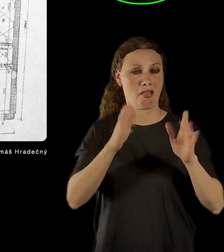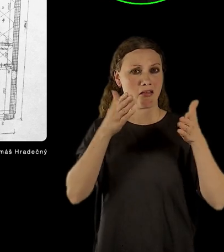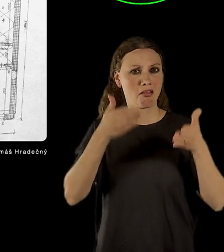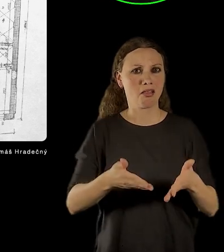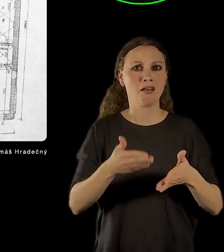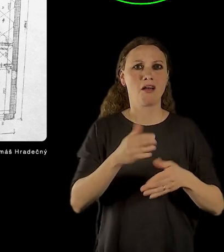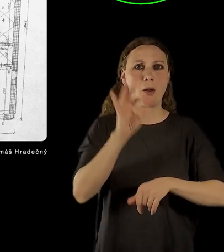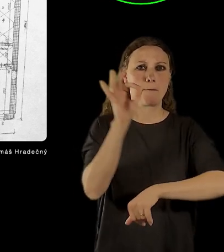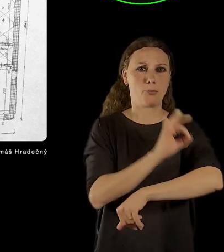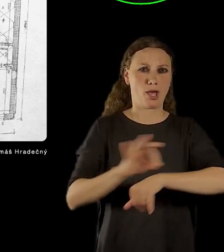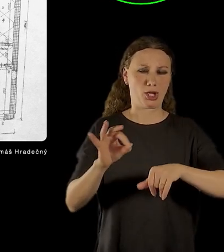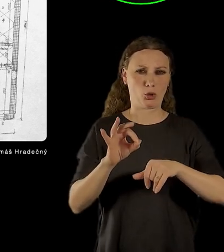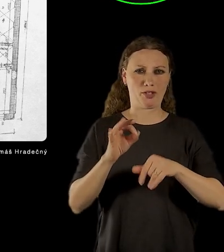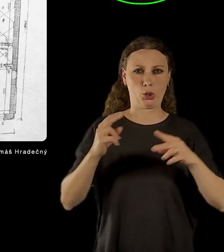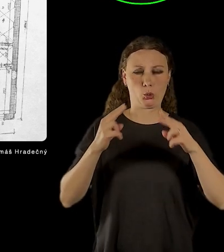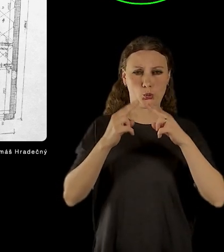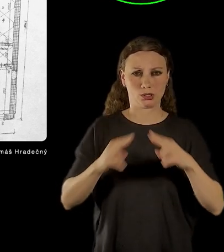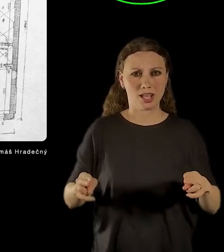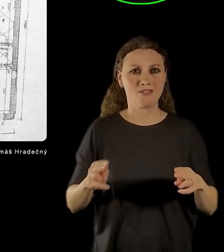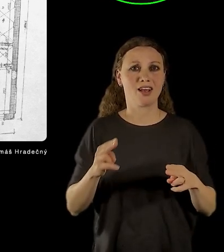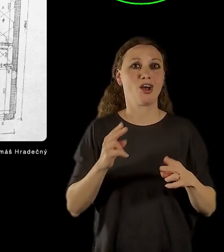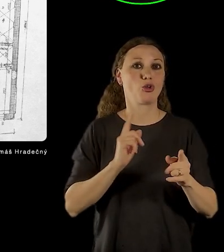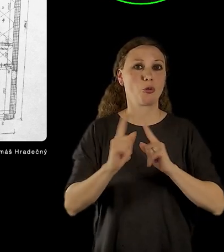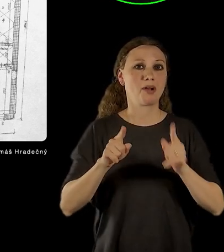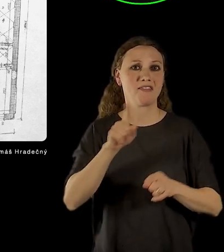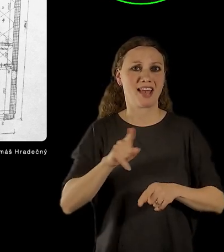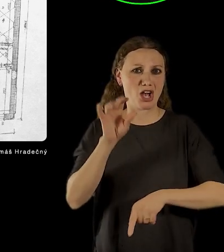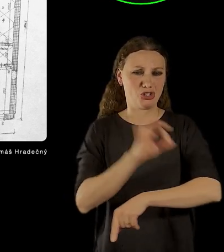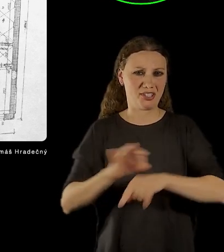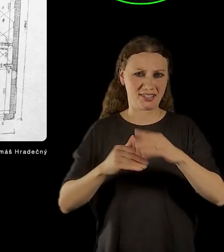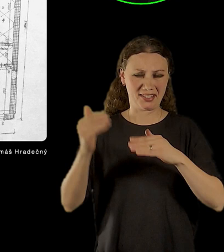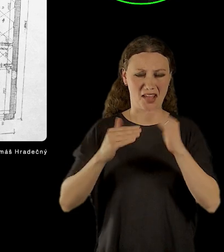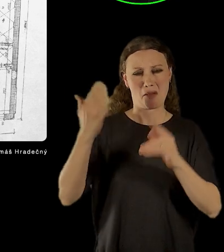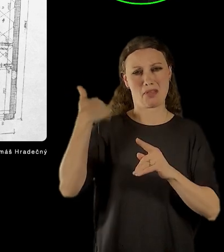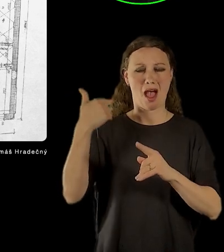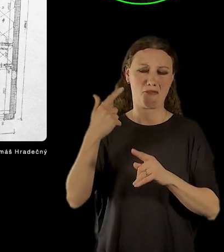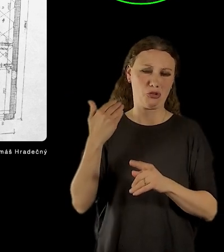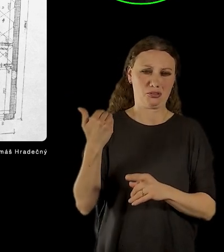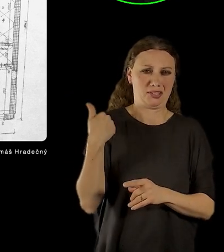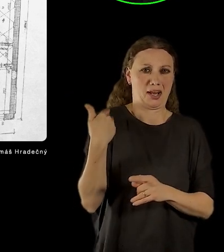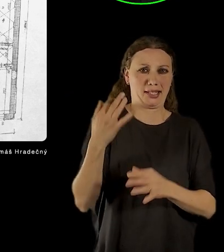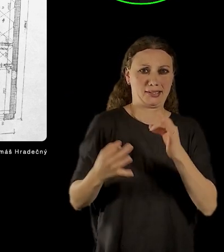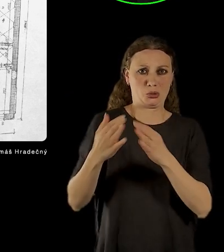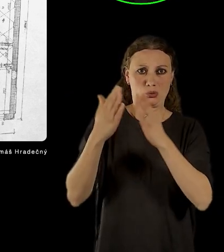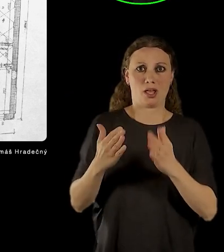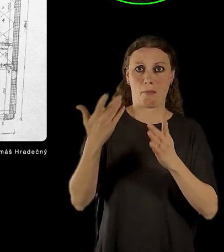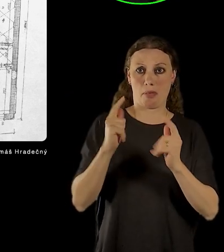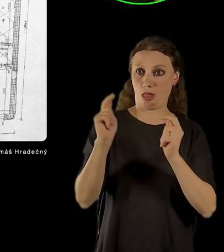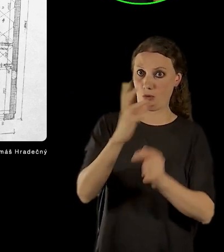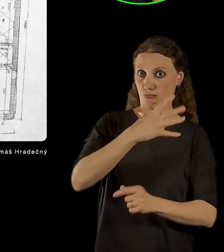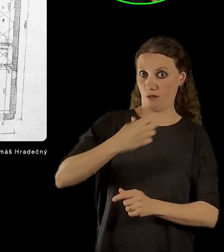ústavu dopravních a inženýrských staveb tehdy. Tenhle projektový ústav totiž